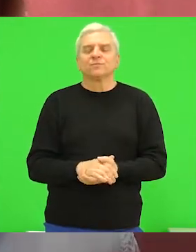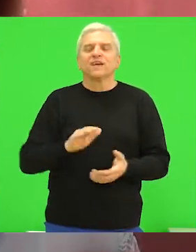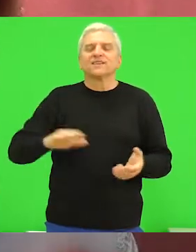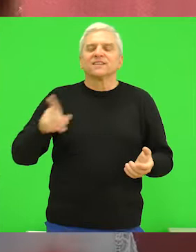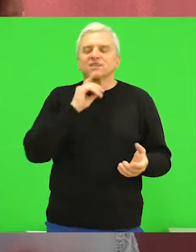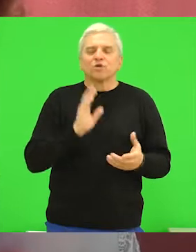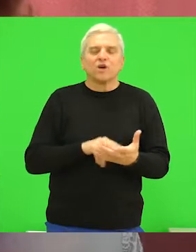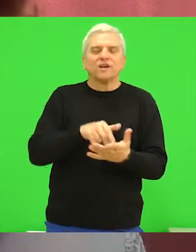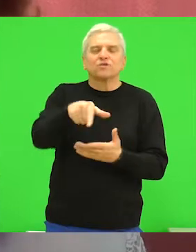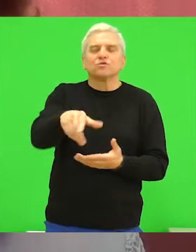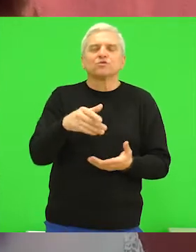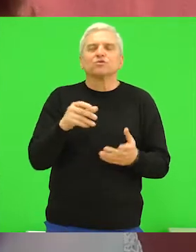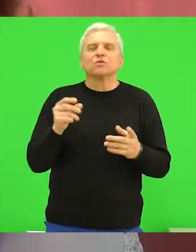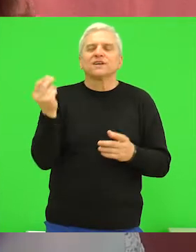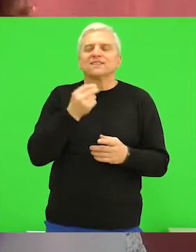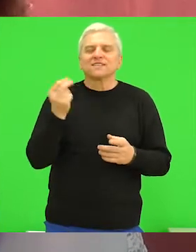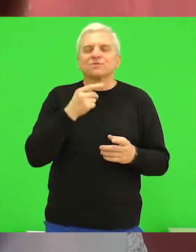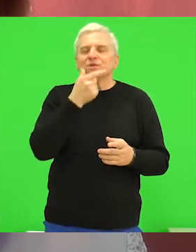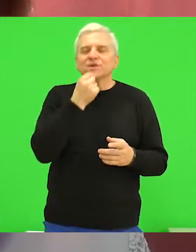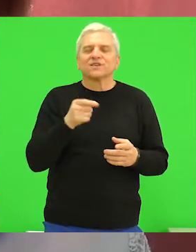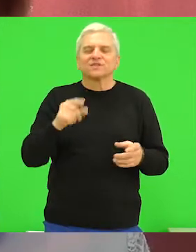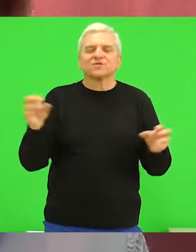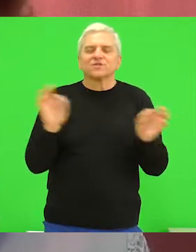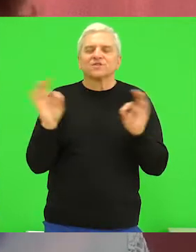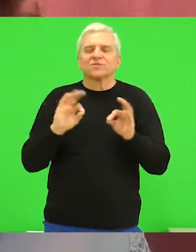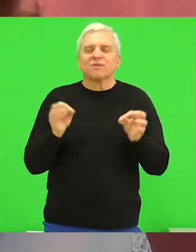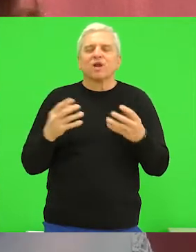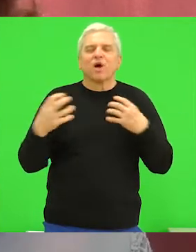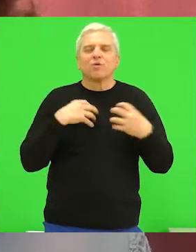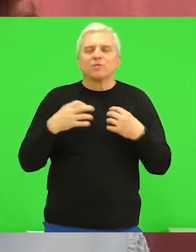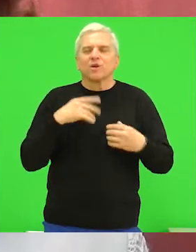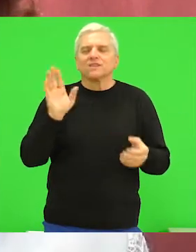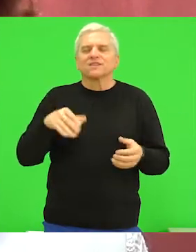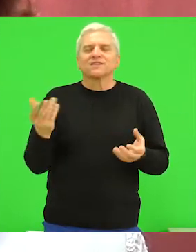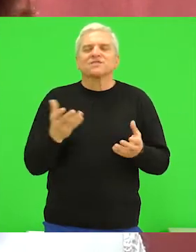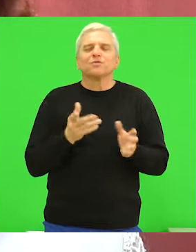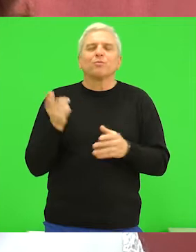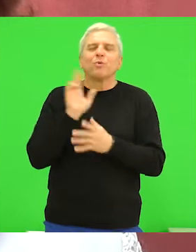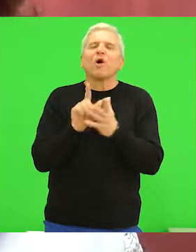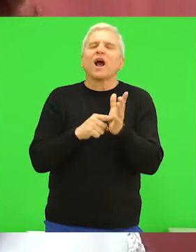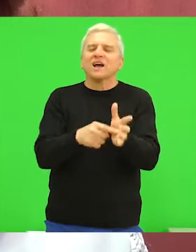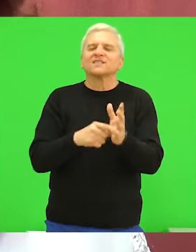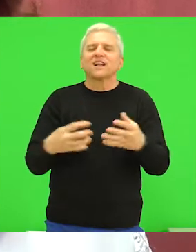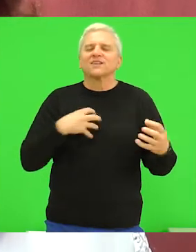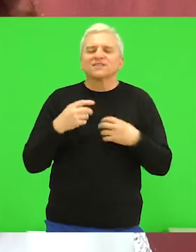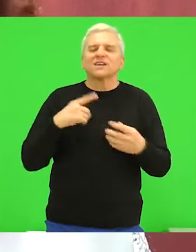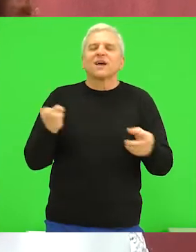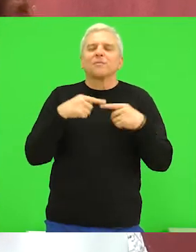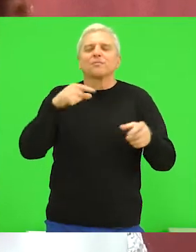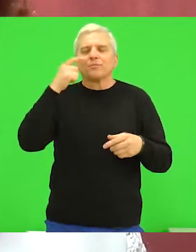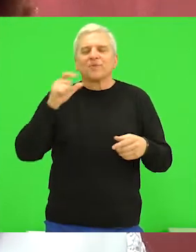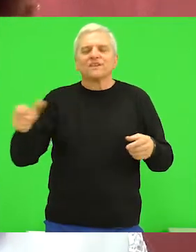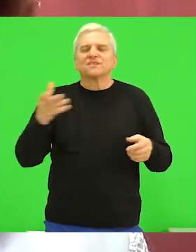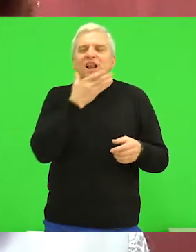Deca koja pohađaju nastavu na srpskom jeziku pripremila su programu u kojem su izvela recitacije, skečeve i